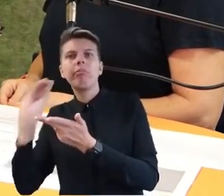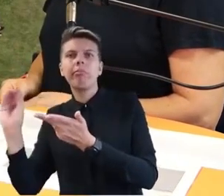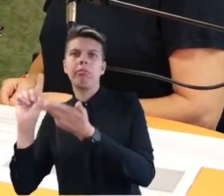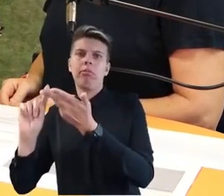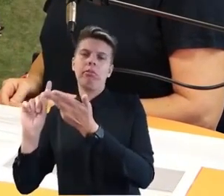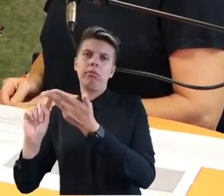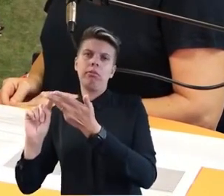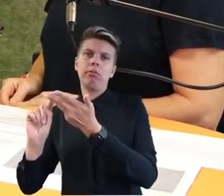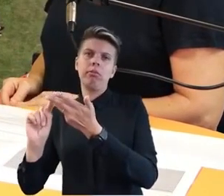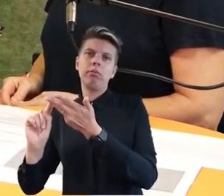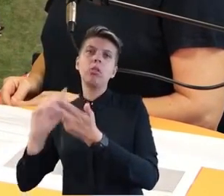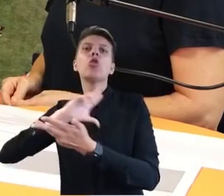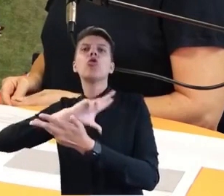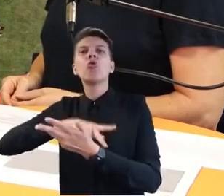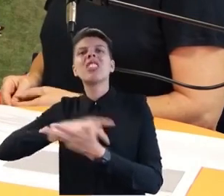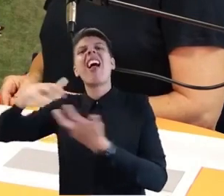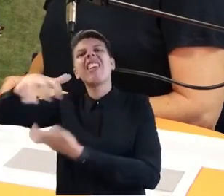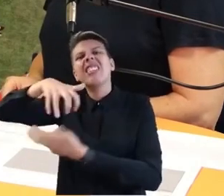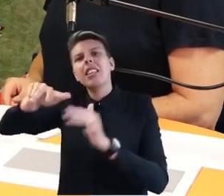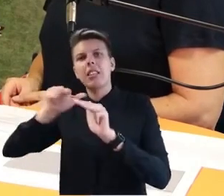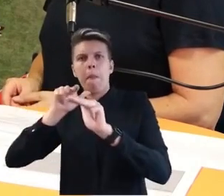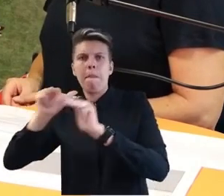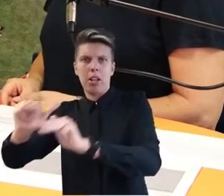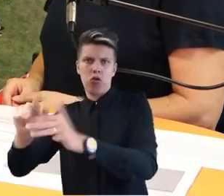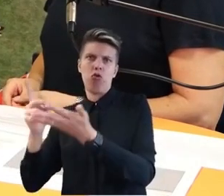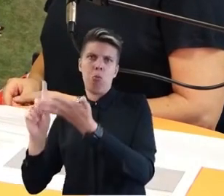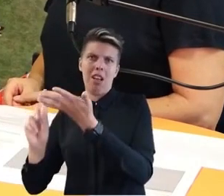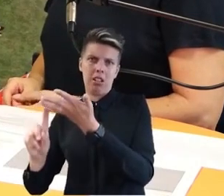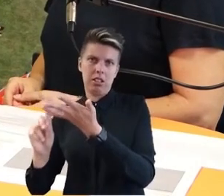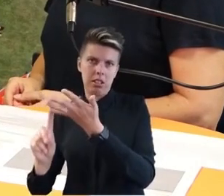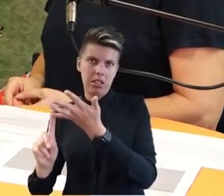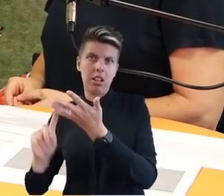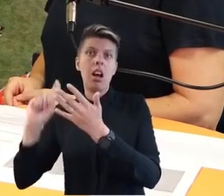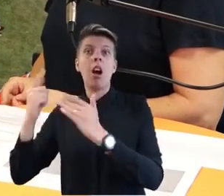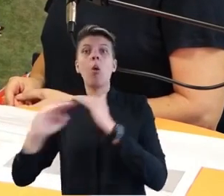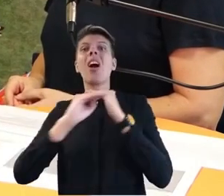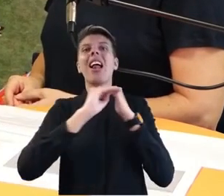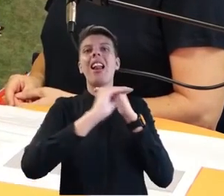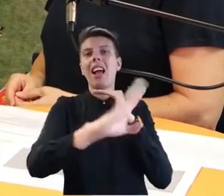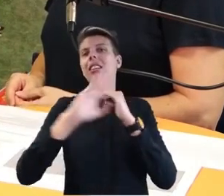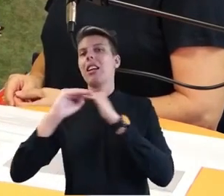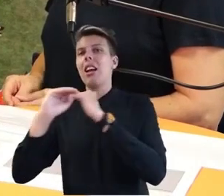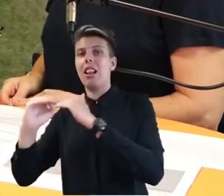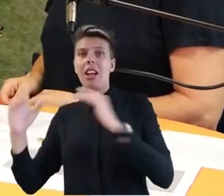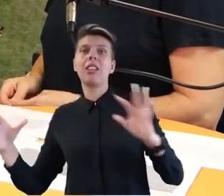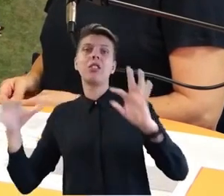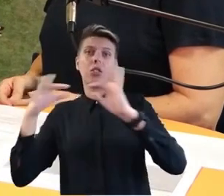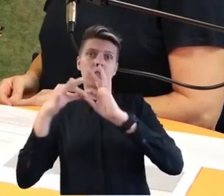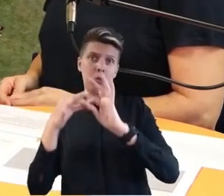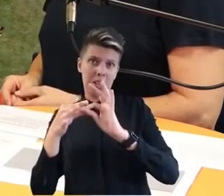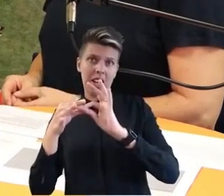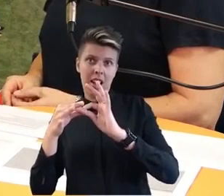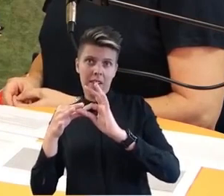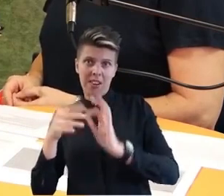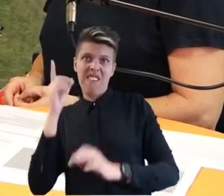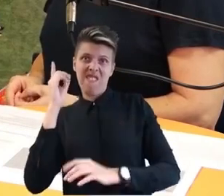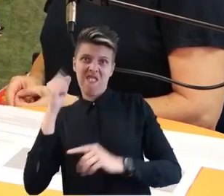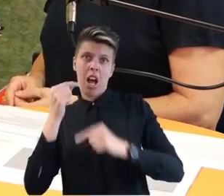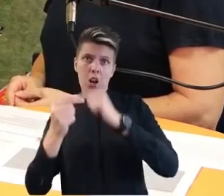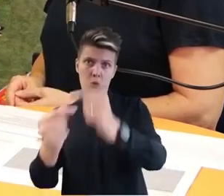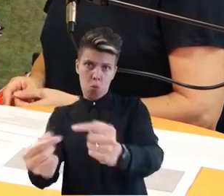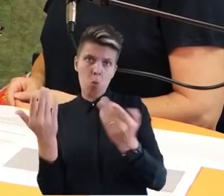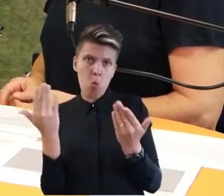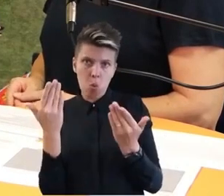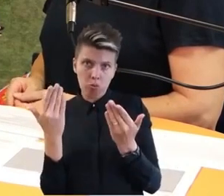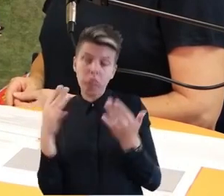psychosozialen Krisenmanagements und der Notfall der länderübergreifenden Krisenmanagementübung Lükex. Alles Themen, die du ja heute noch